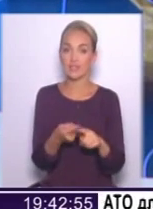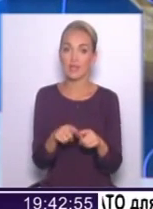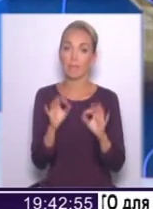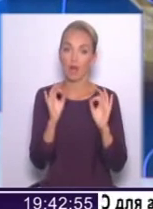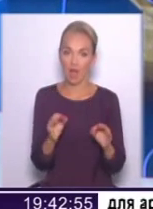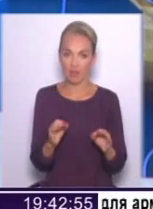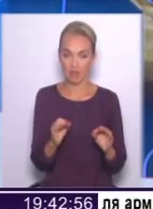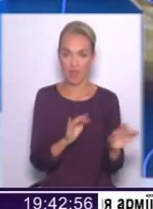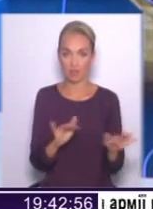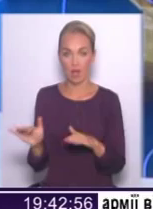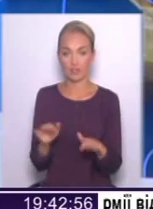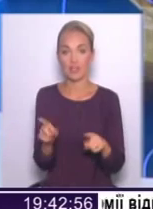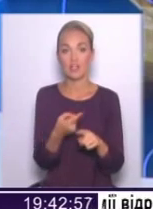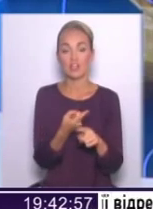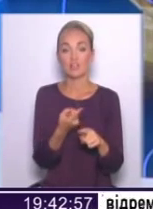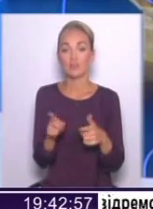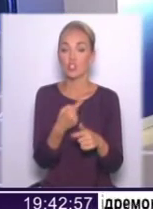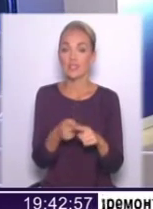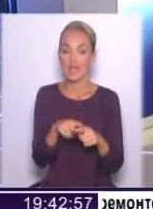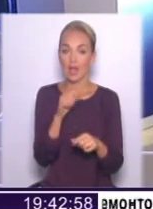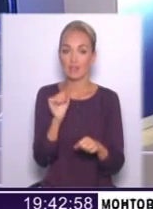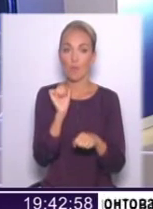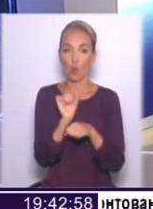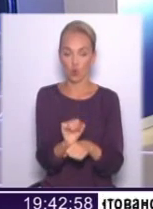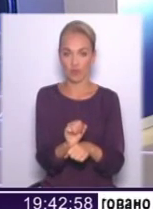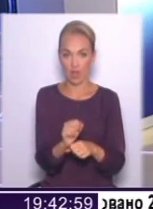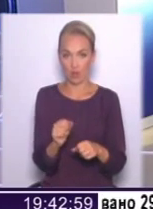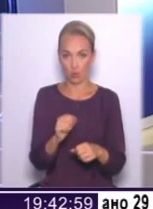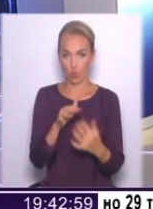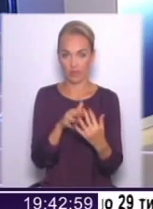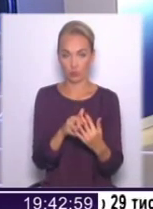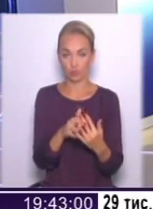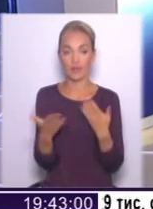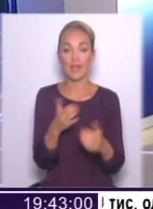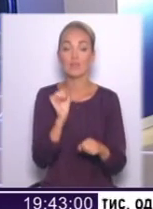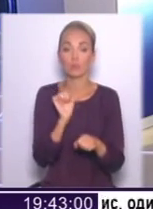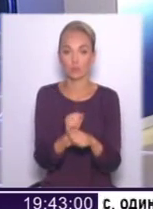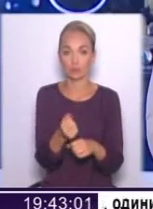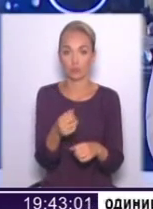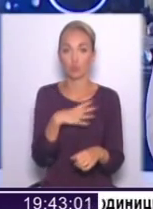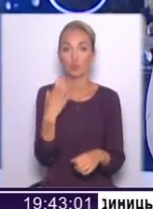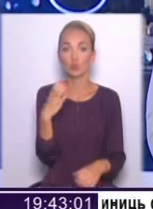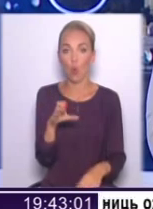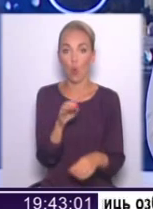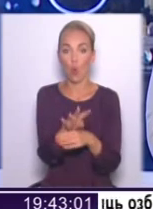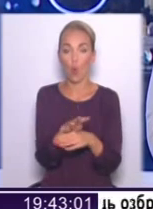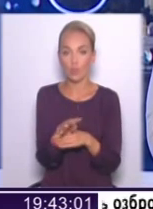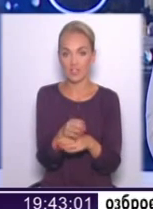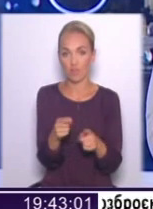тактика, чи це все ж заморожування конфлікту? Ну, принципі, яке заморожування конфлікту, якщо відбулося 100 обстрілів протягом останньої доби?